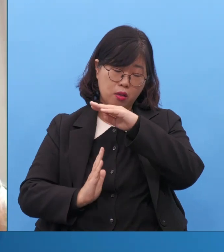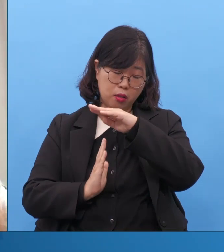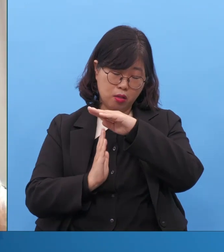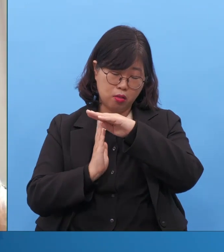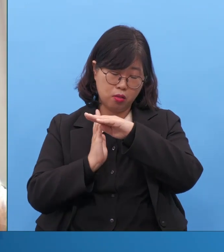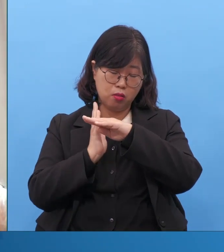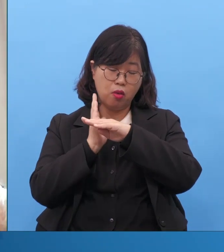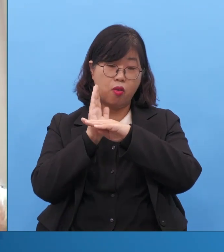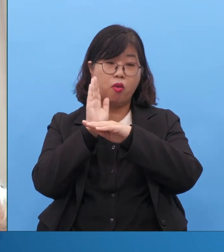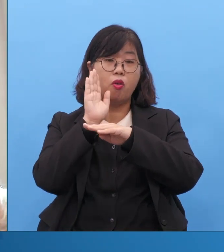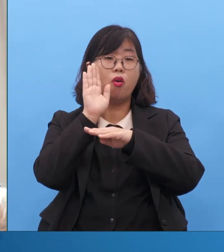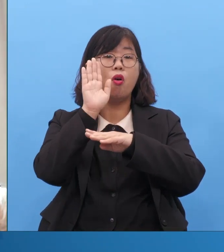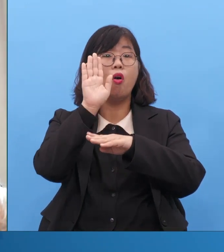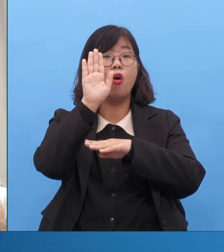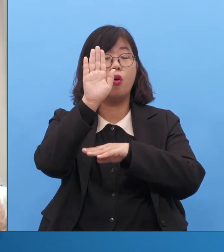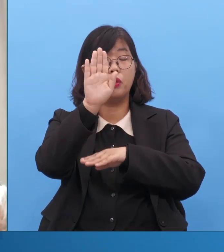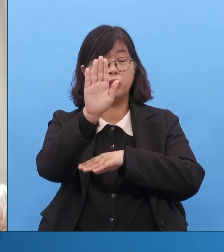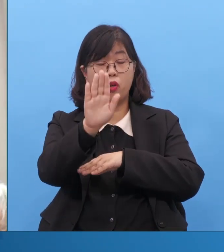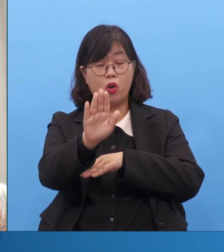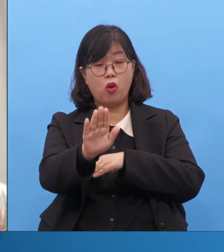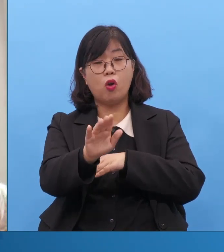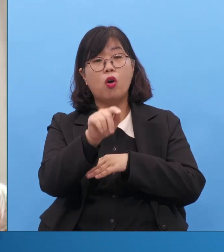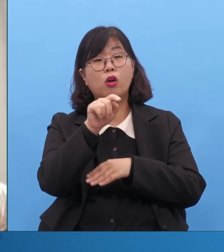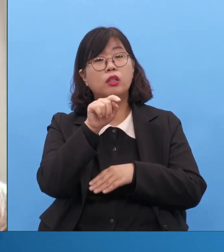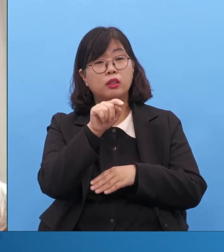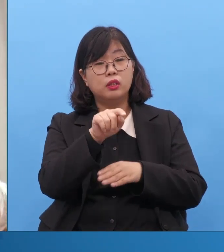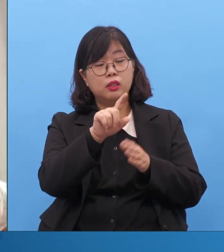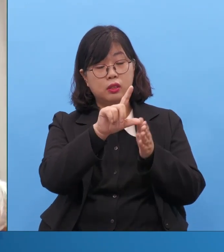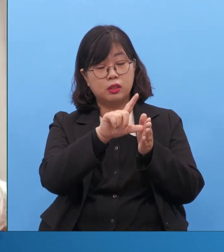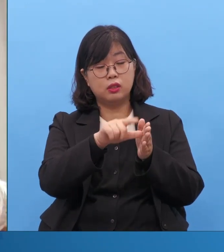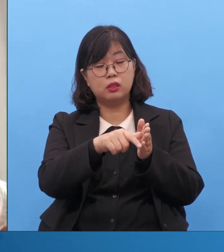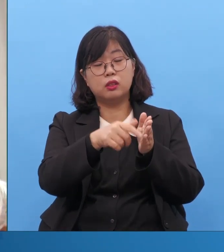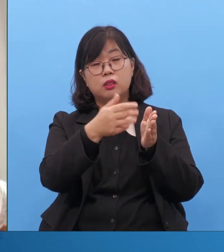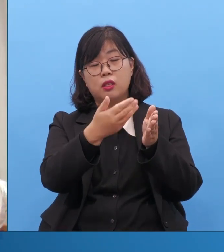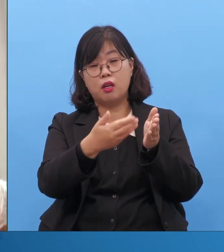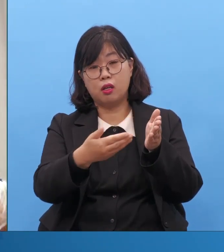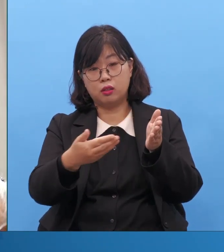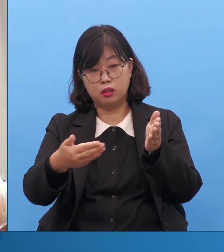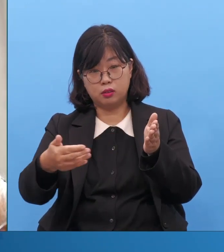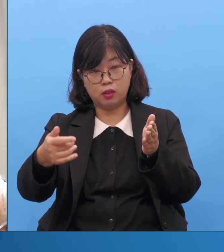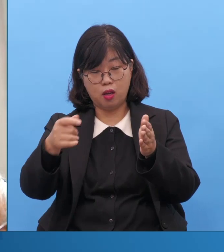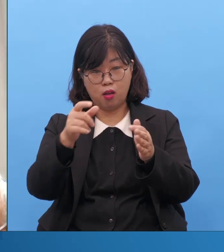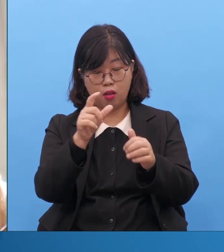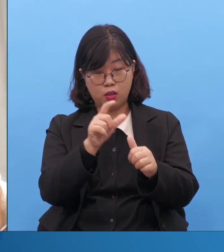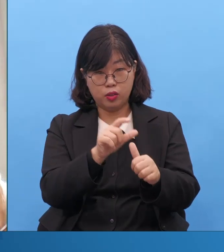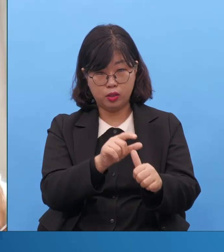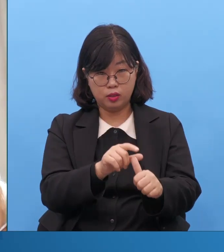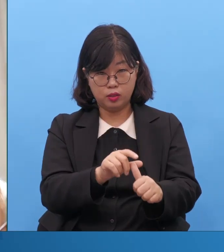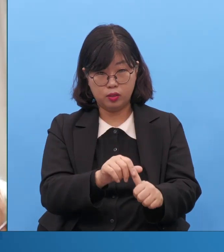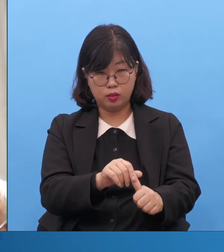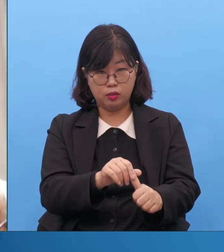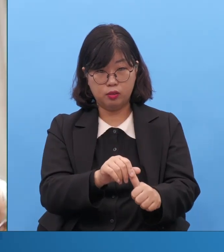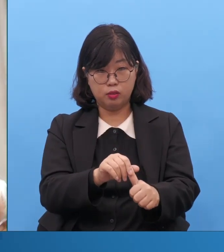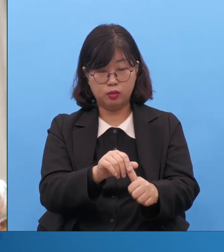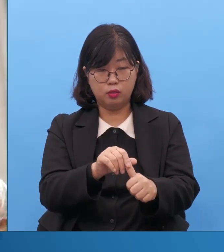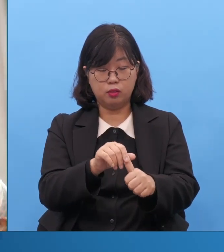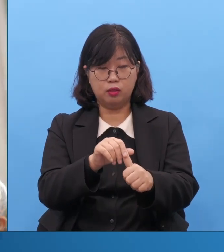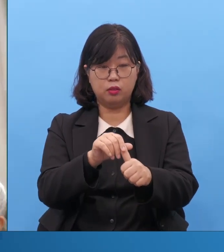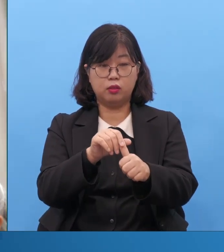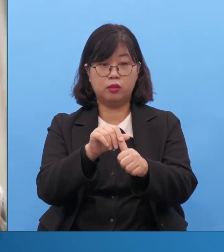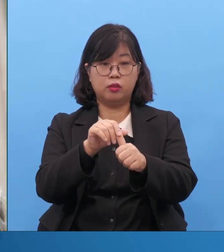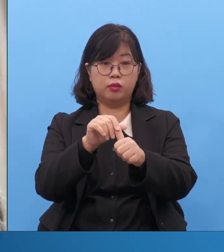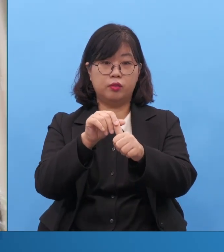나를 넘어서 이 시대에 살리니